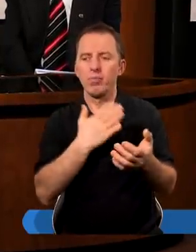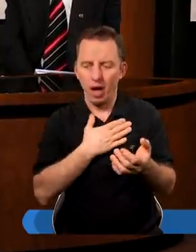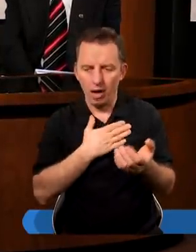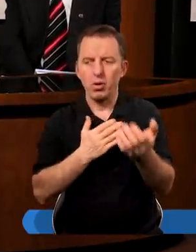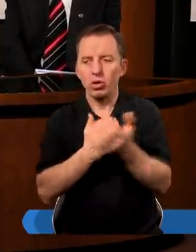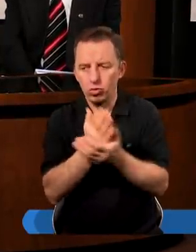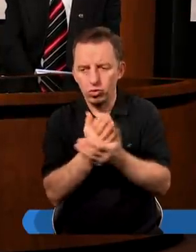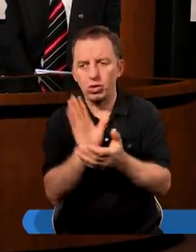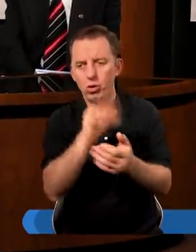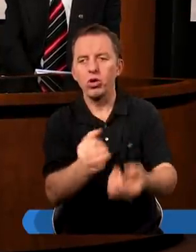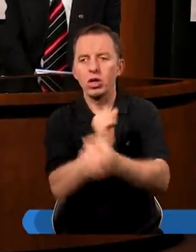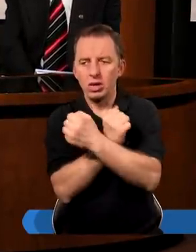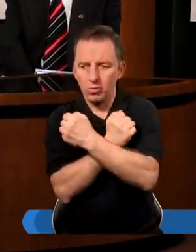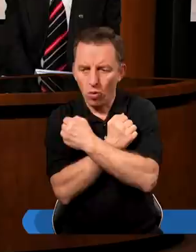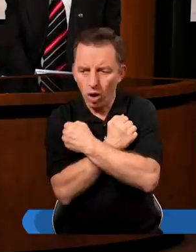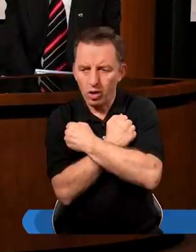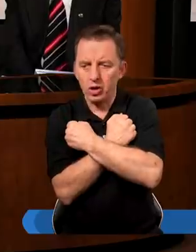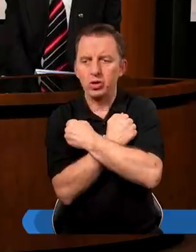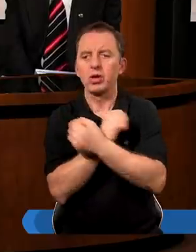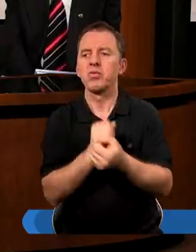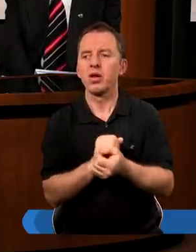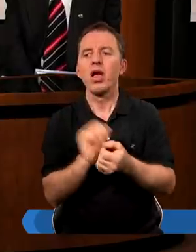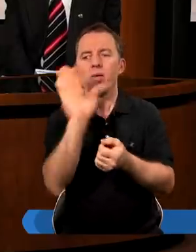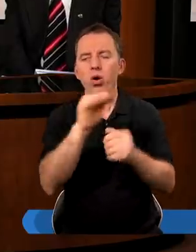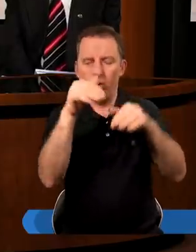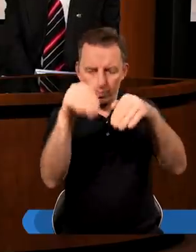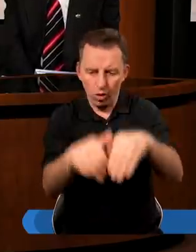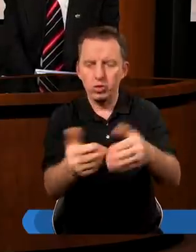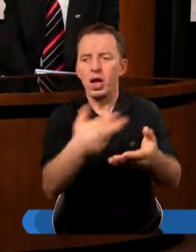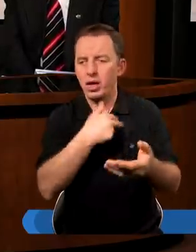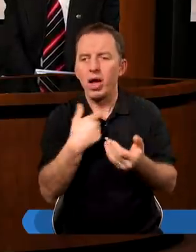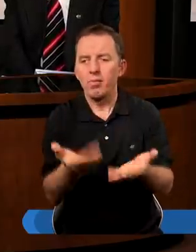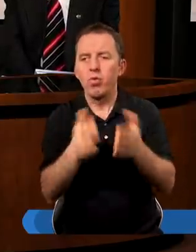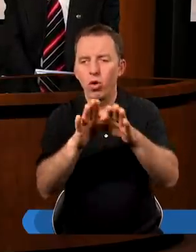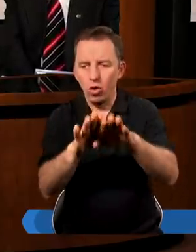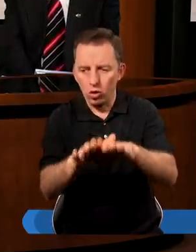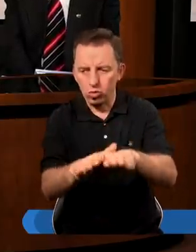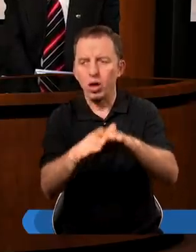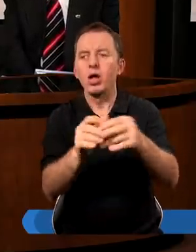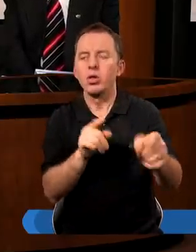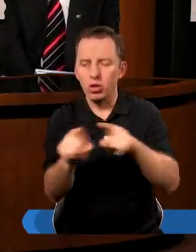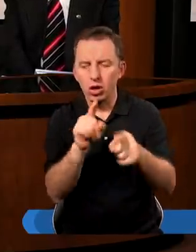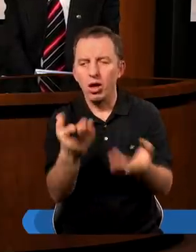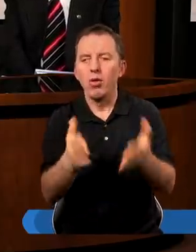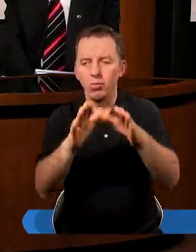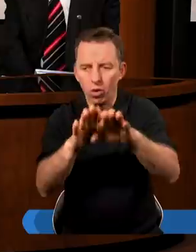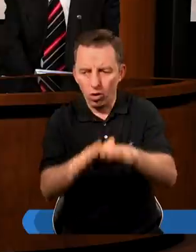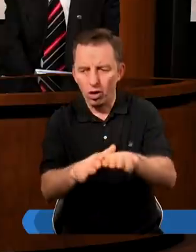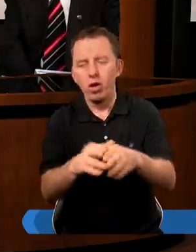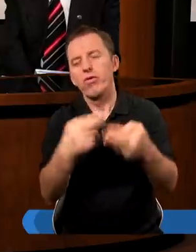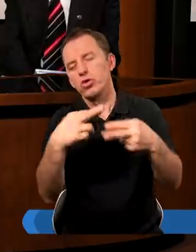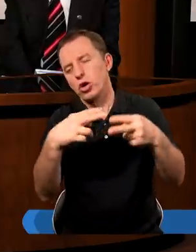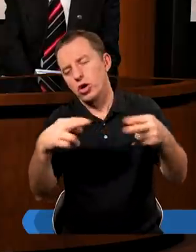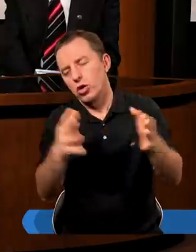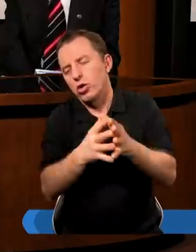Mamy służyć Bogu z miłości, a Bóg może nam błogosławić. Co znaczy błogosławić? To